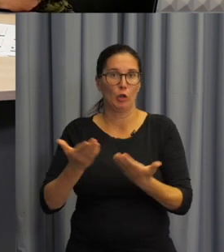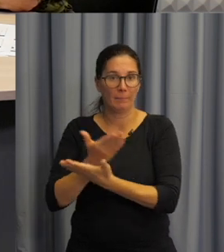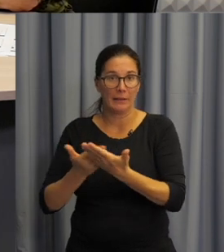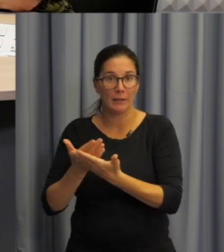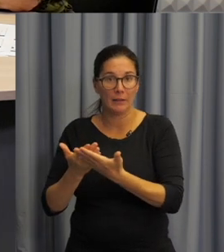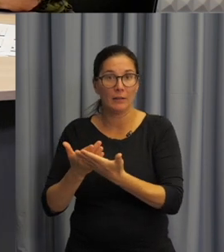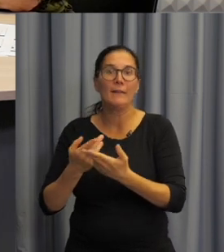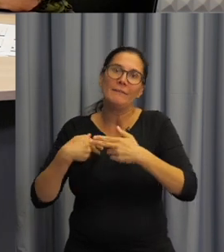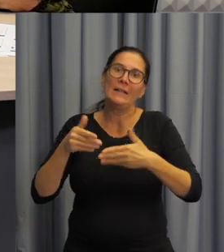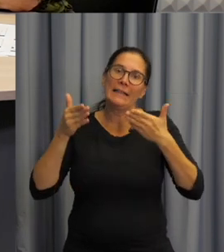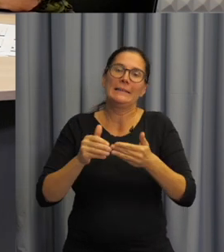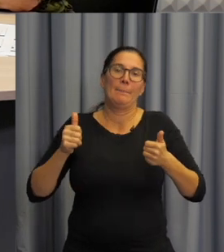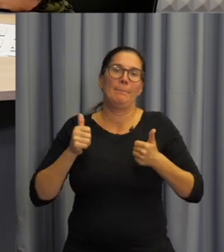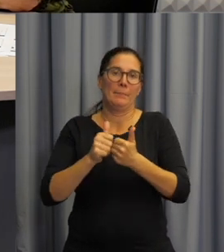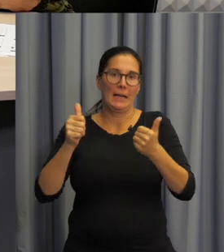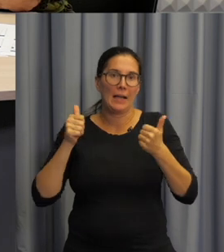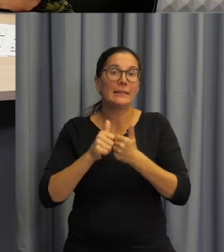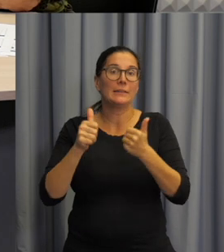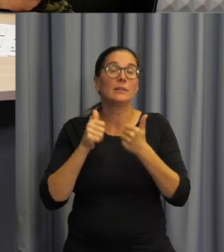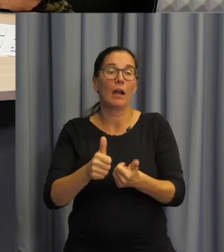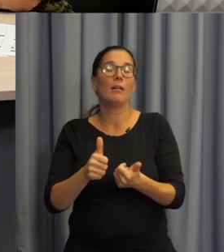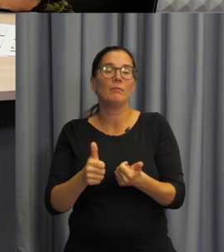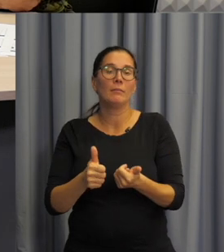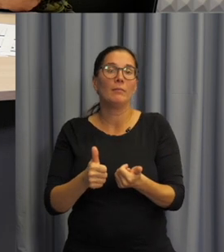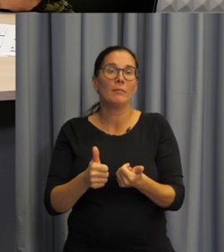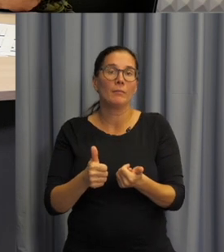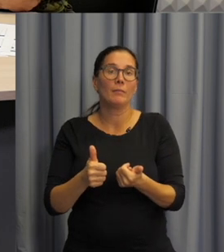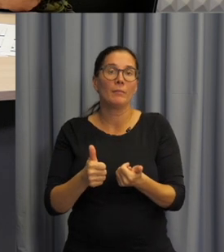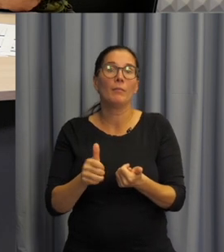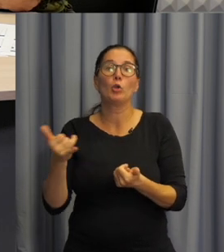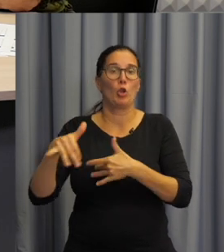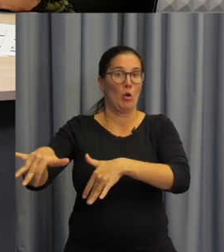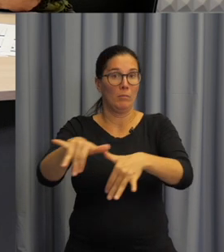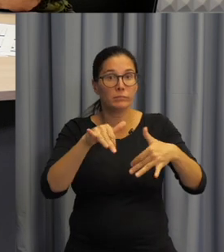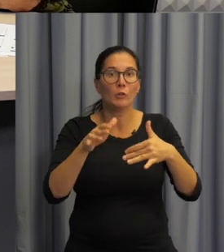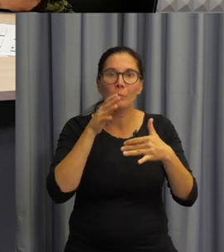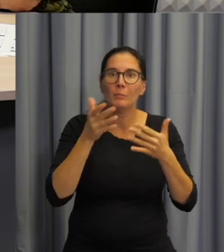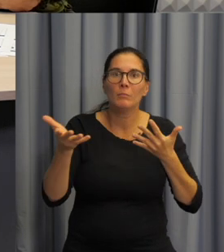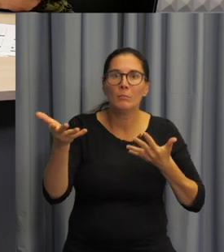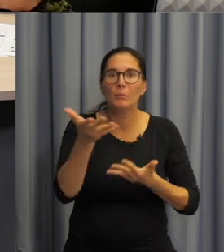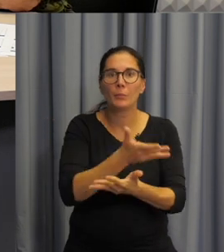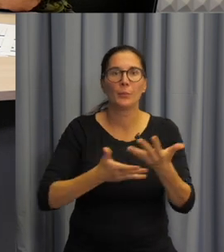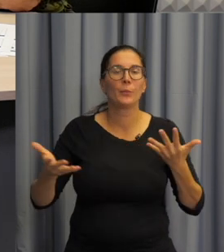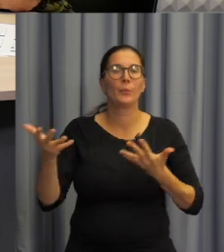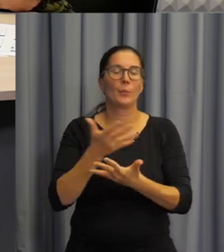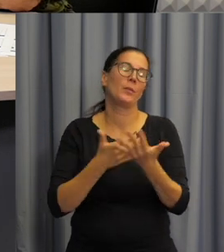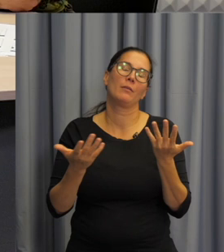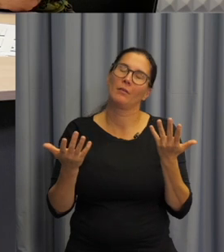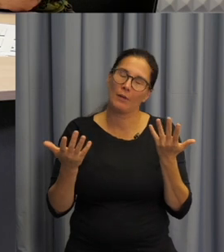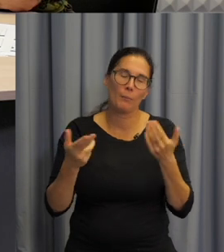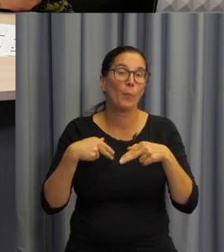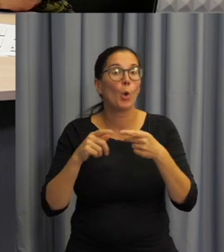navázat workshopy, které by byly praktičněji zaměřené a přímo by se konkrétní účastníci mohli